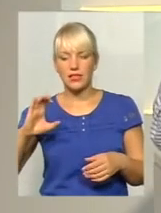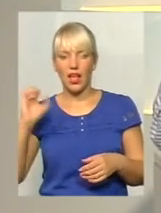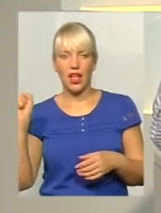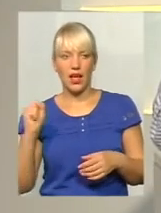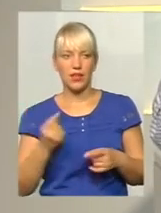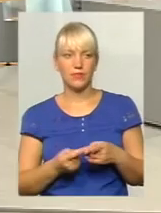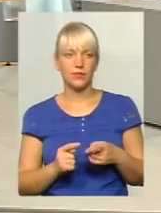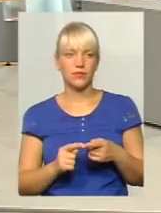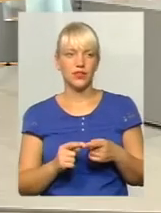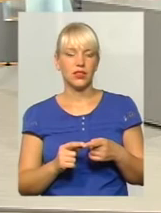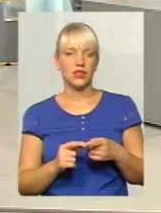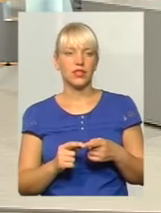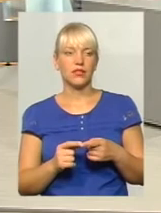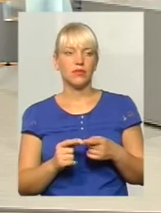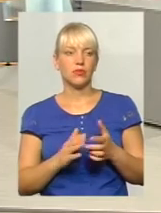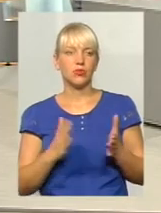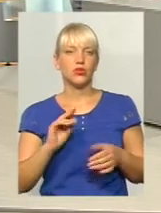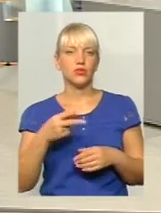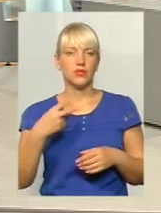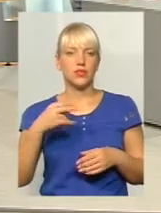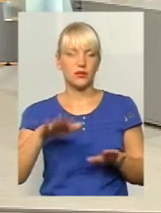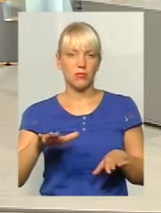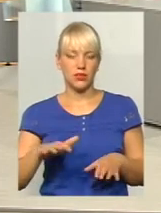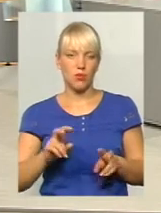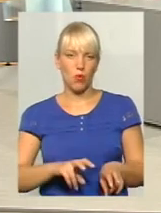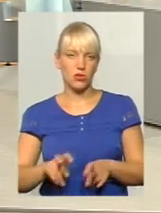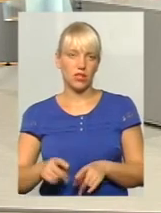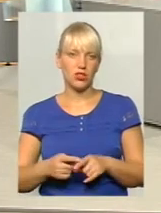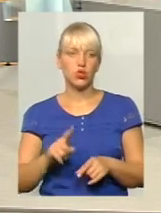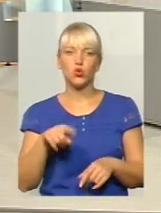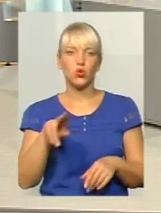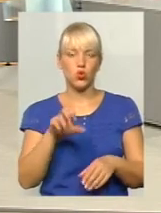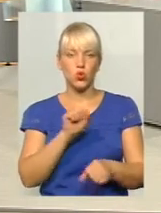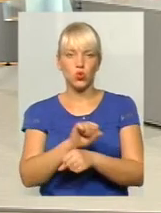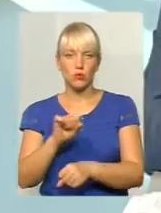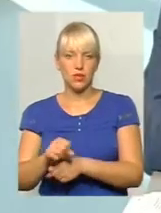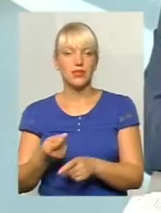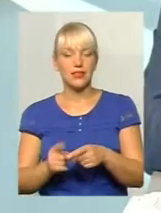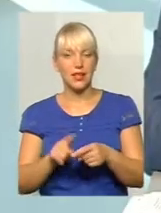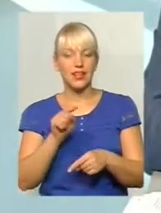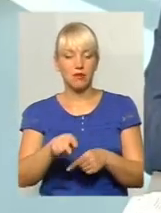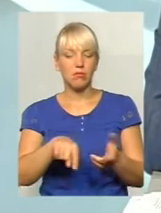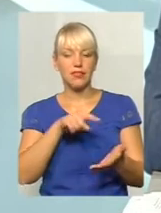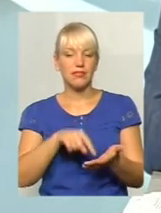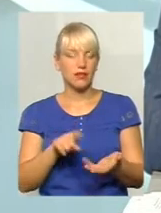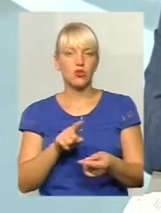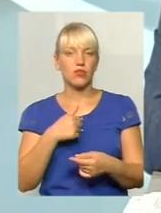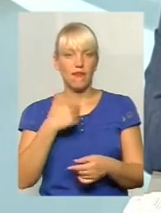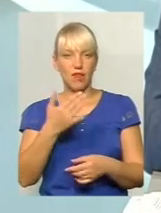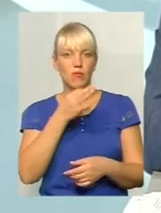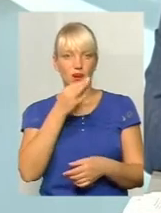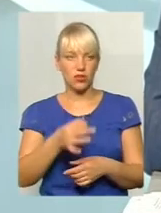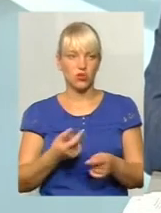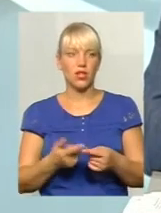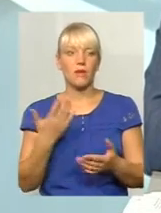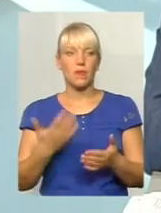місць посадочних. Стосовно зупинок, це те питання, про що я кажу, що на сьогоднішній день режим маршрутного